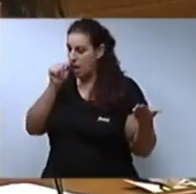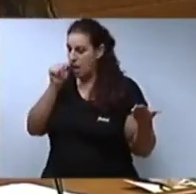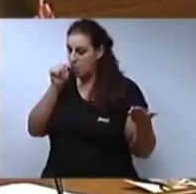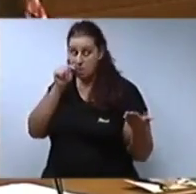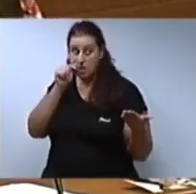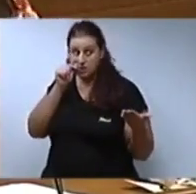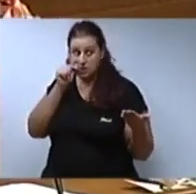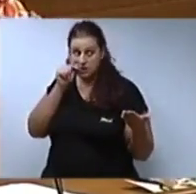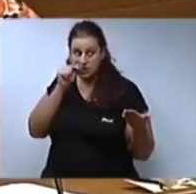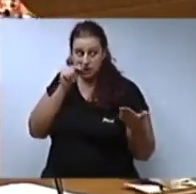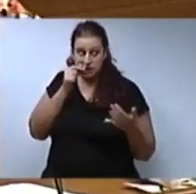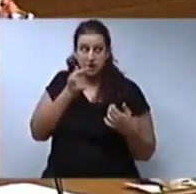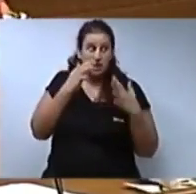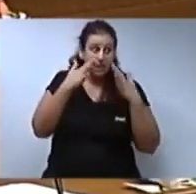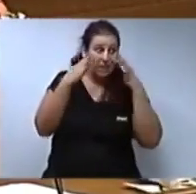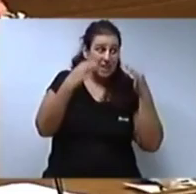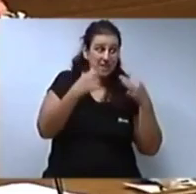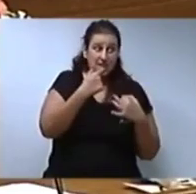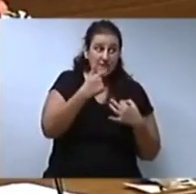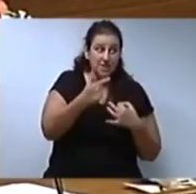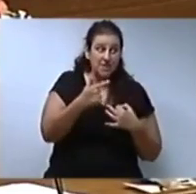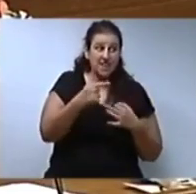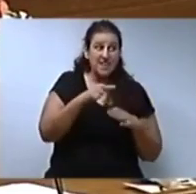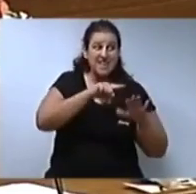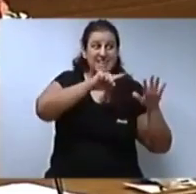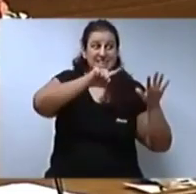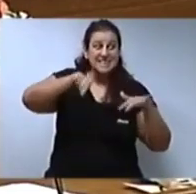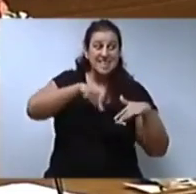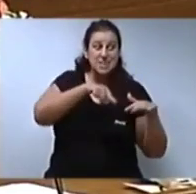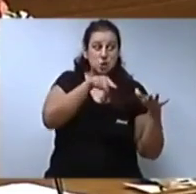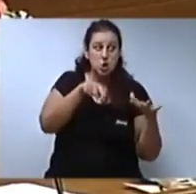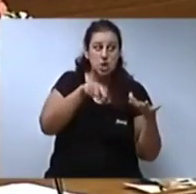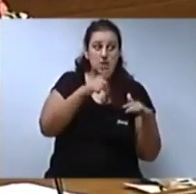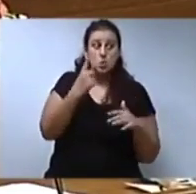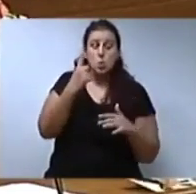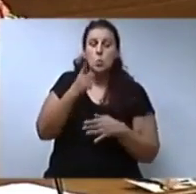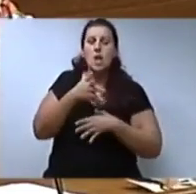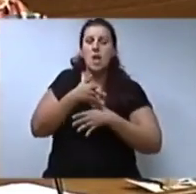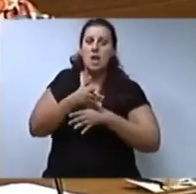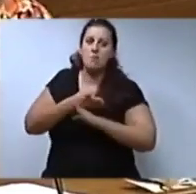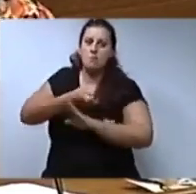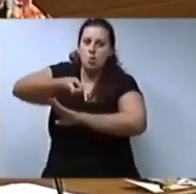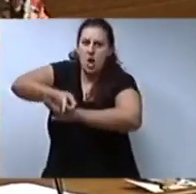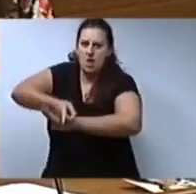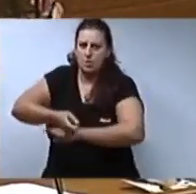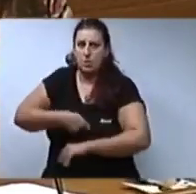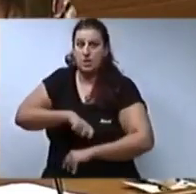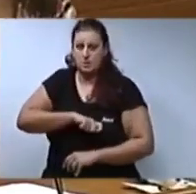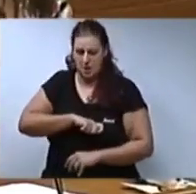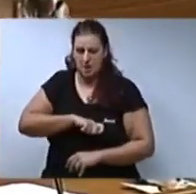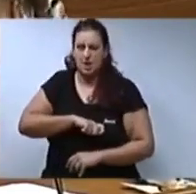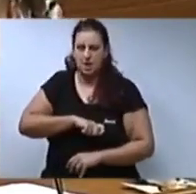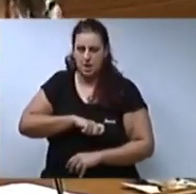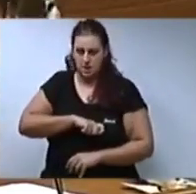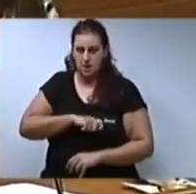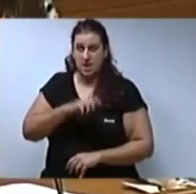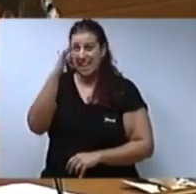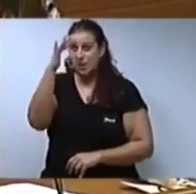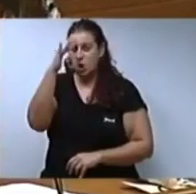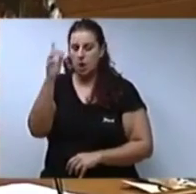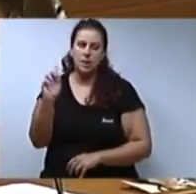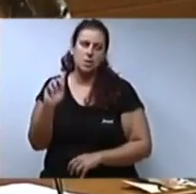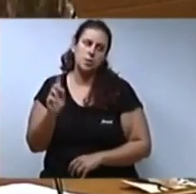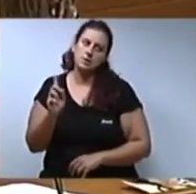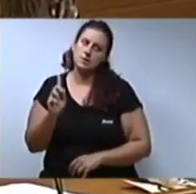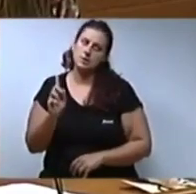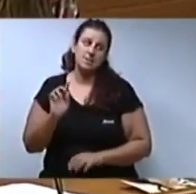homes. Es diu la realitat que cada sis hores es produís una violació a l'estat espanyol. No és ideologia, senyora meua,